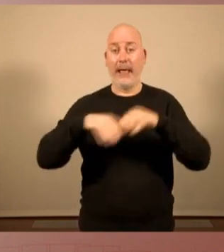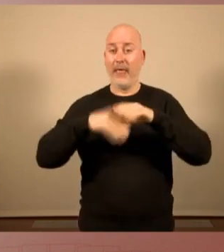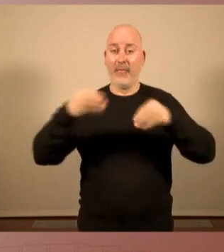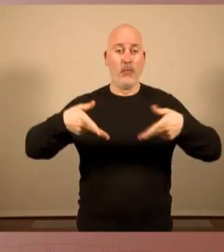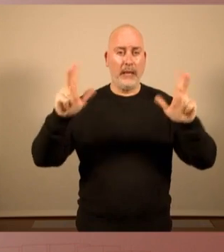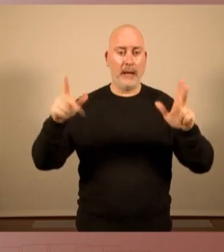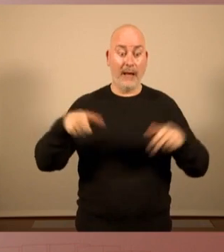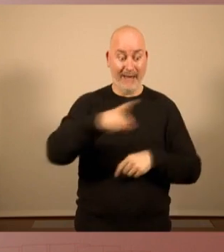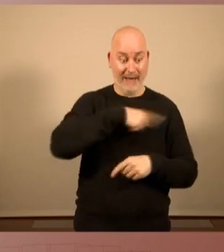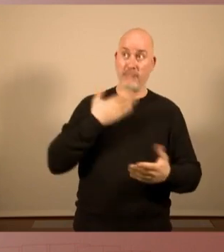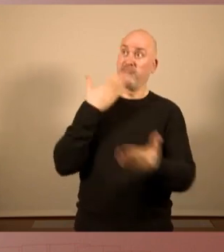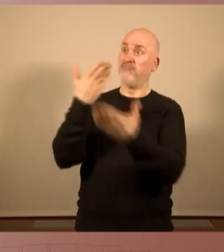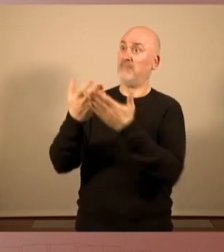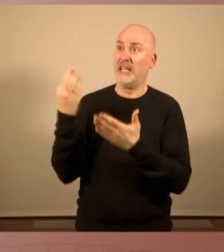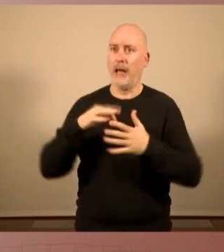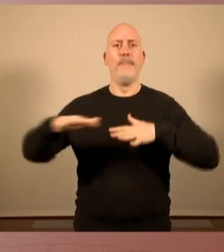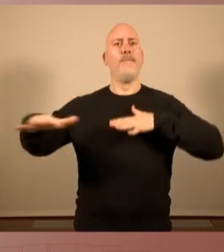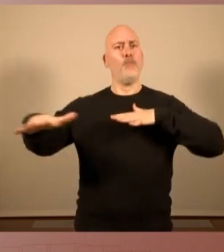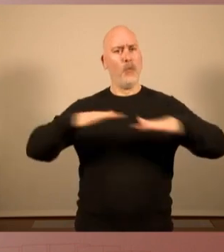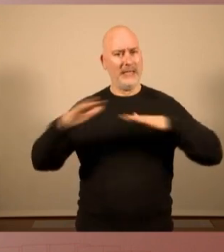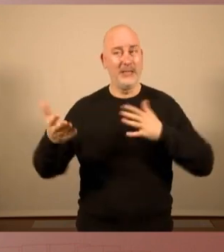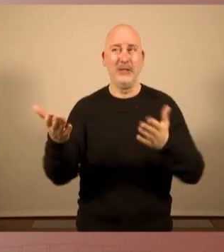mobilització i respostes.